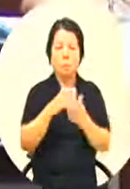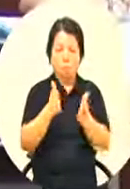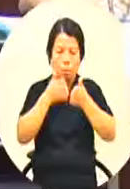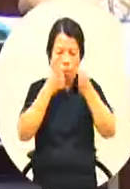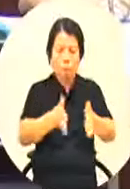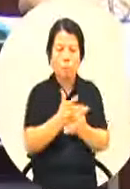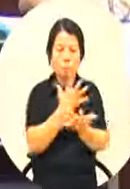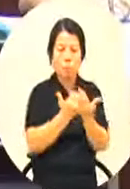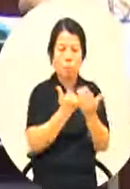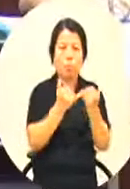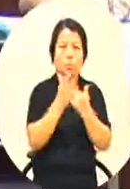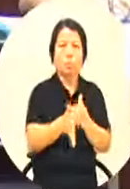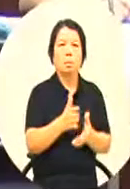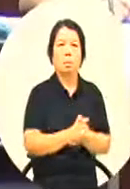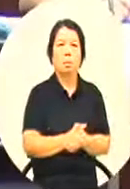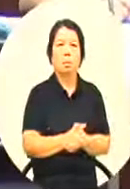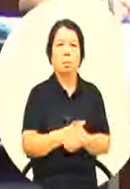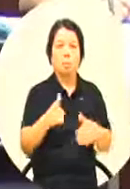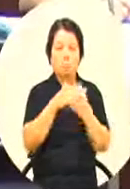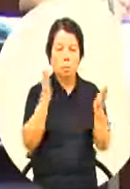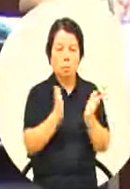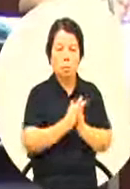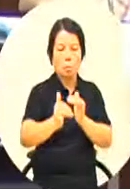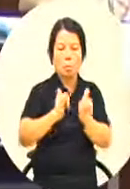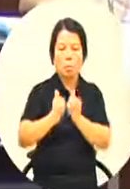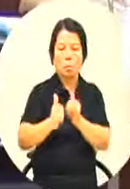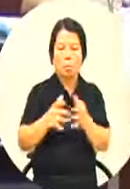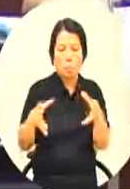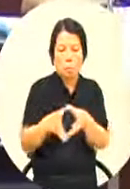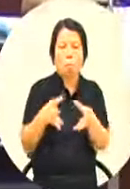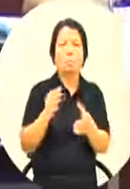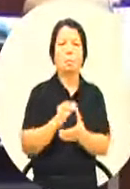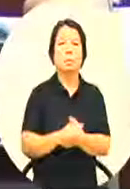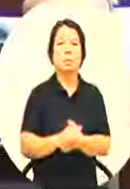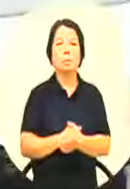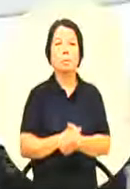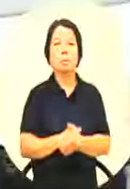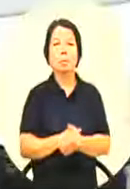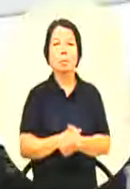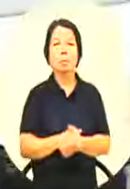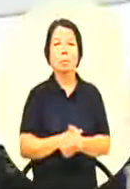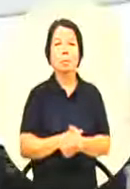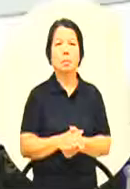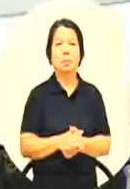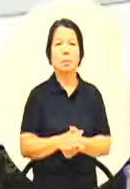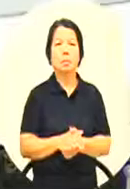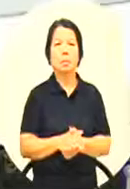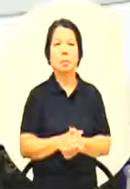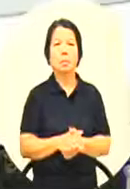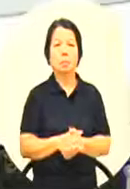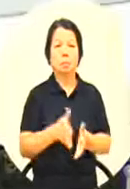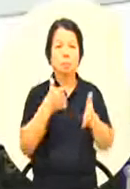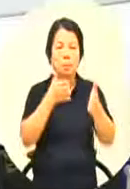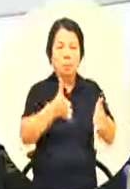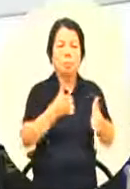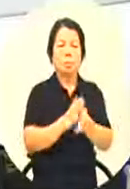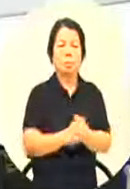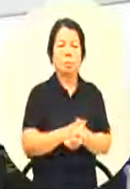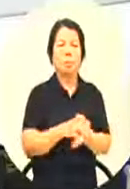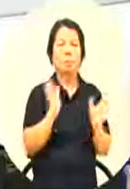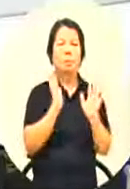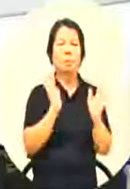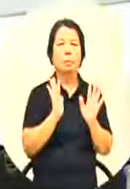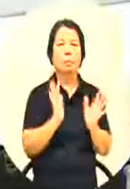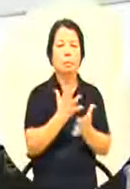对血统吗全部的居民涵盖血统是那我今天想针对一下我们小朋友